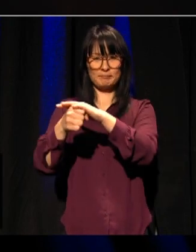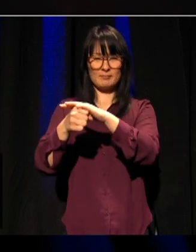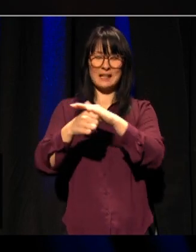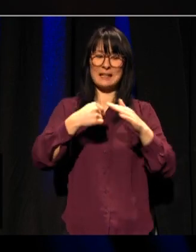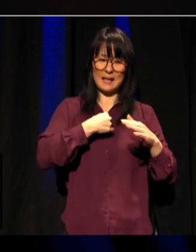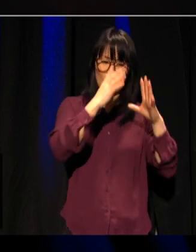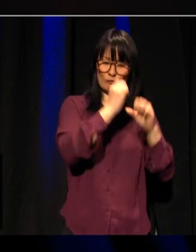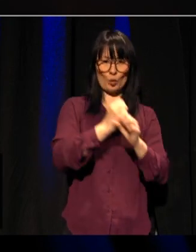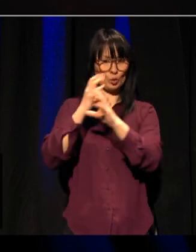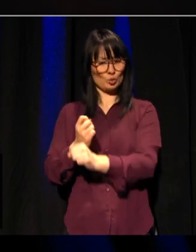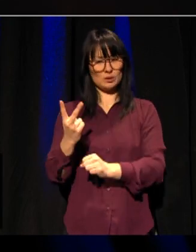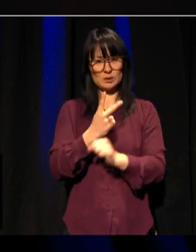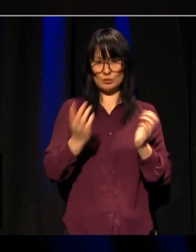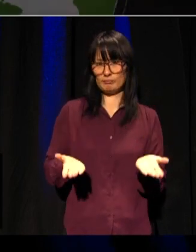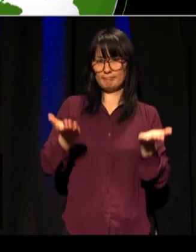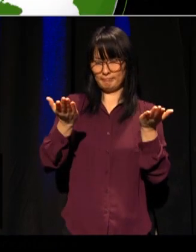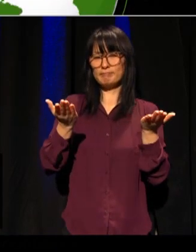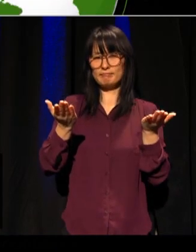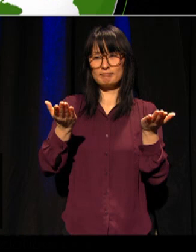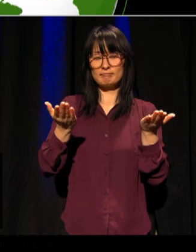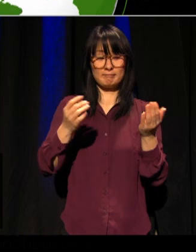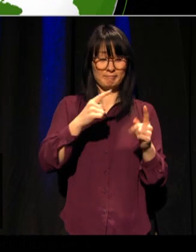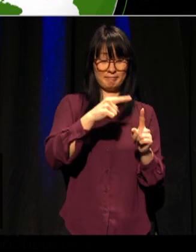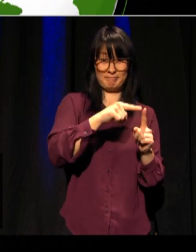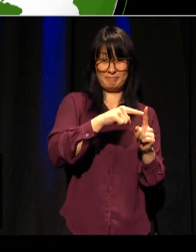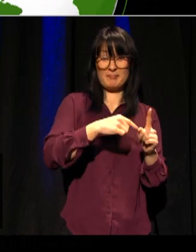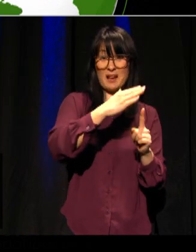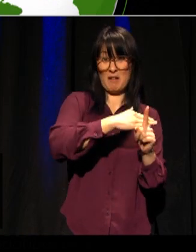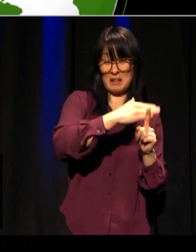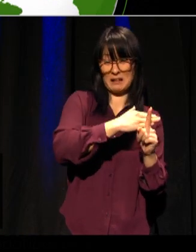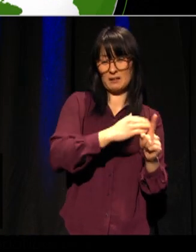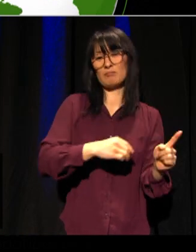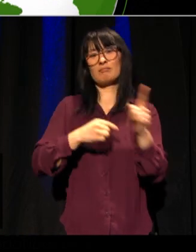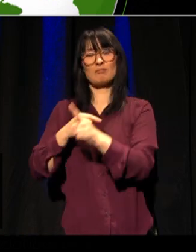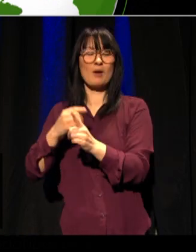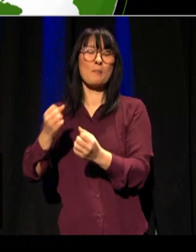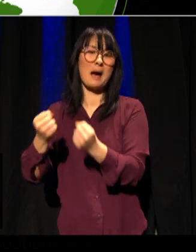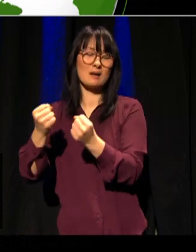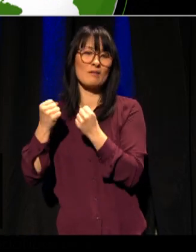oppmerksomhet på. Kvalitet og bærekraft.